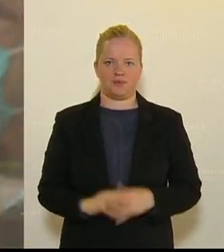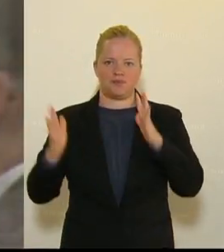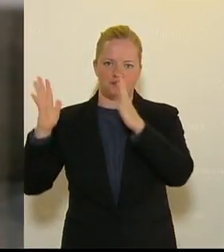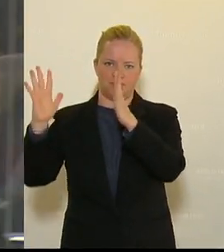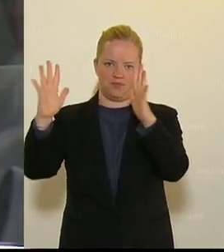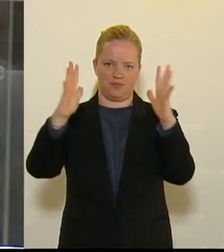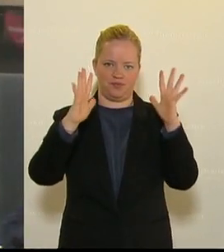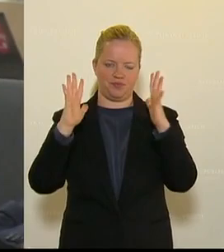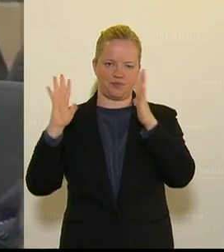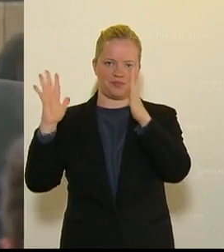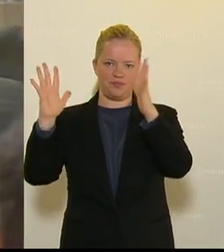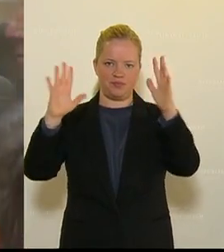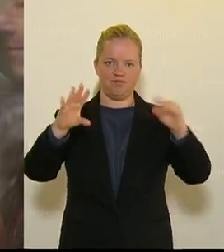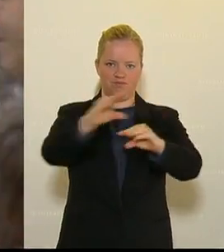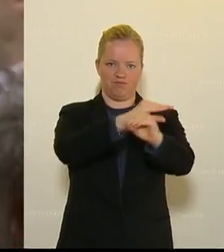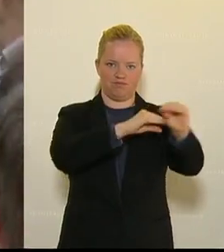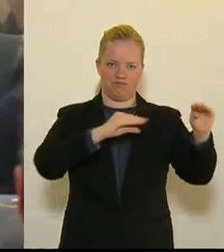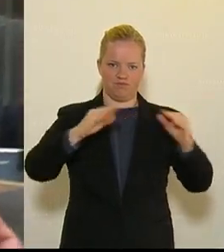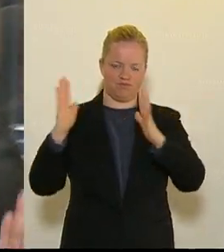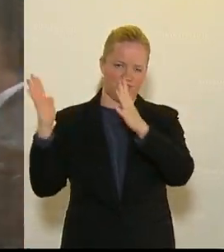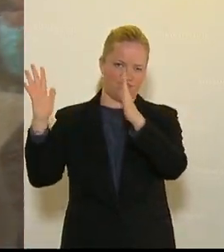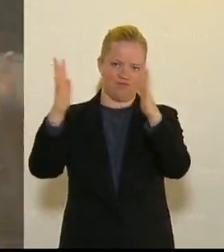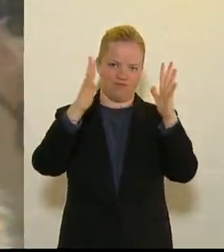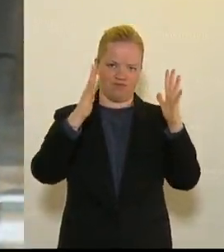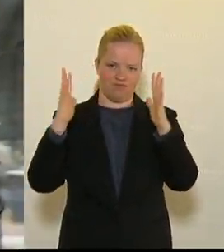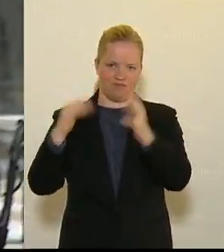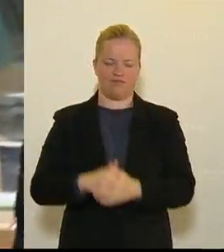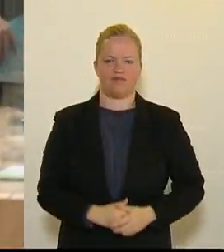Bettina Zopf mit ihrer virtuellen Bergtour vielleicht auf den Traunstein.